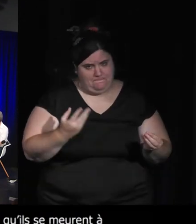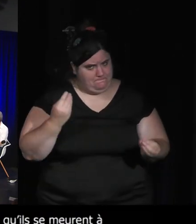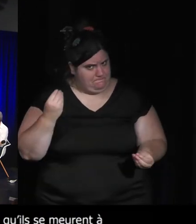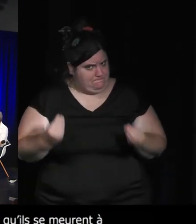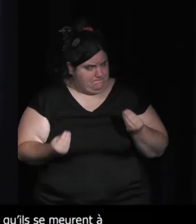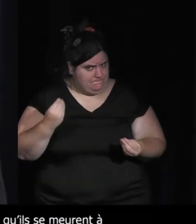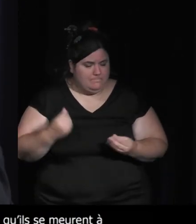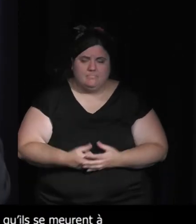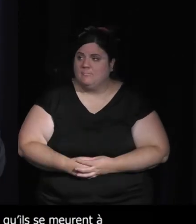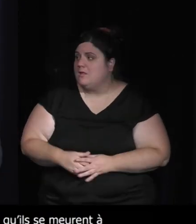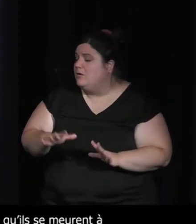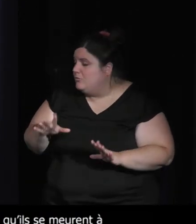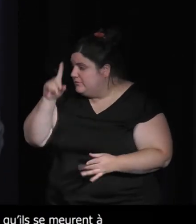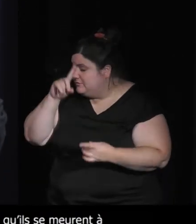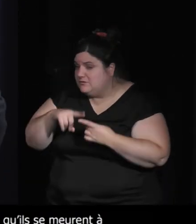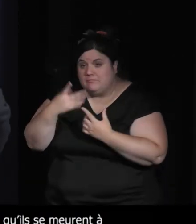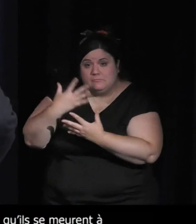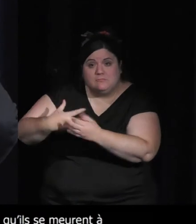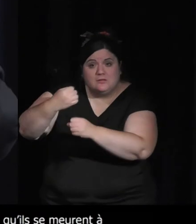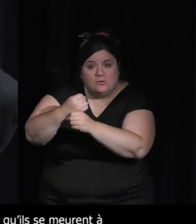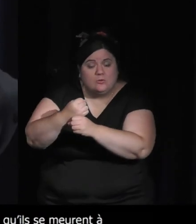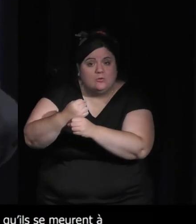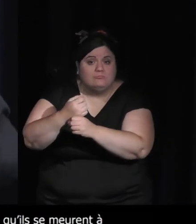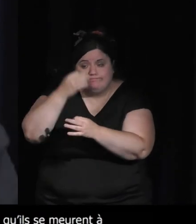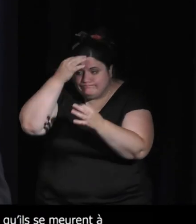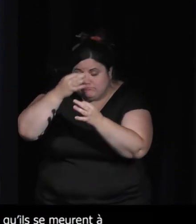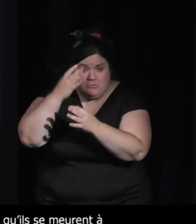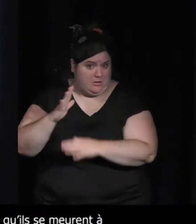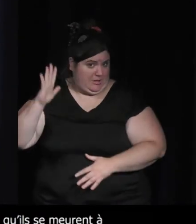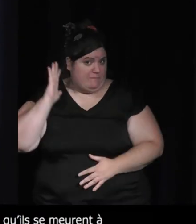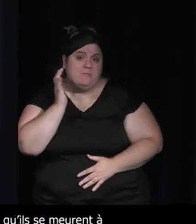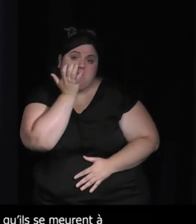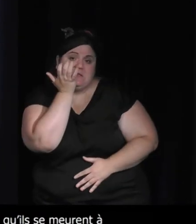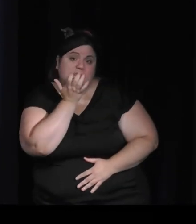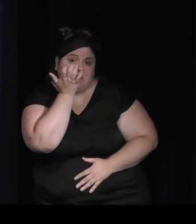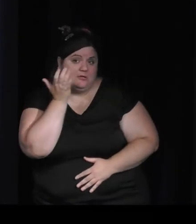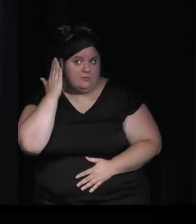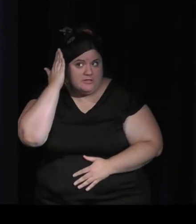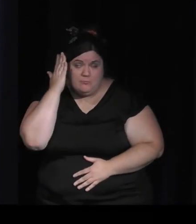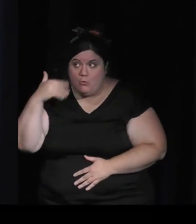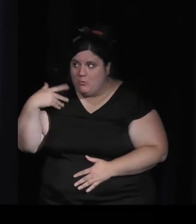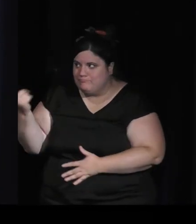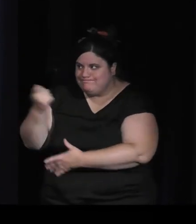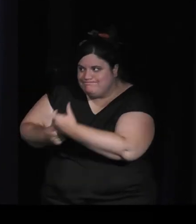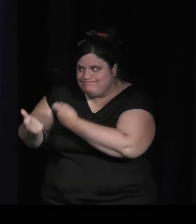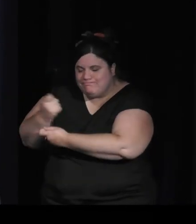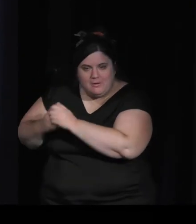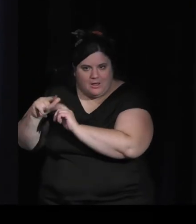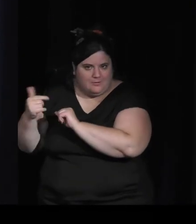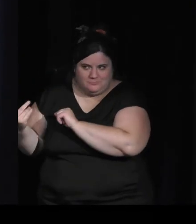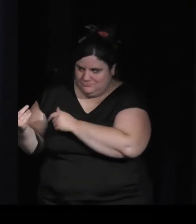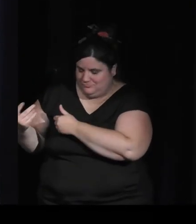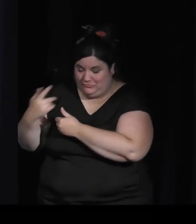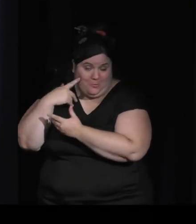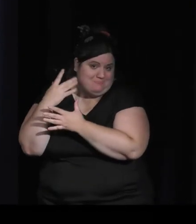créateur enfin je sais pas mais les hommes préhistoriques ils ont commencé quand même beaucoup avec les animaux aussi j'ai l'impression qu'on aime bien les animaux je pense qu'on